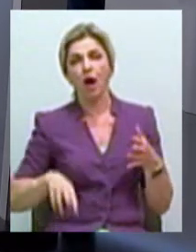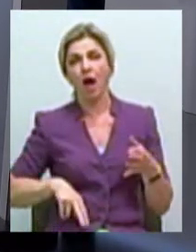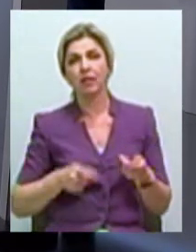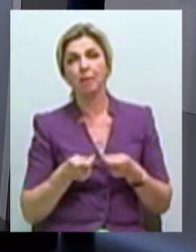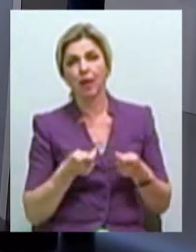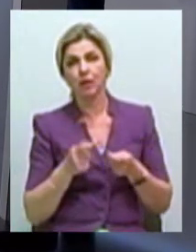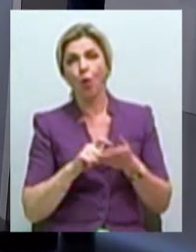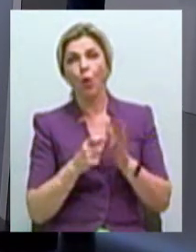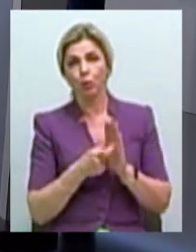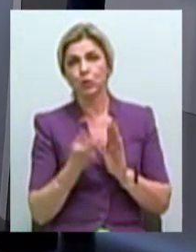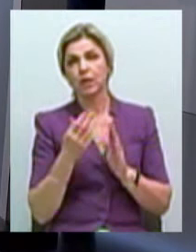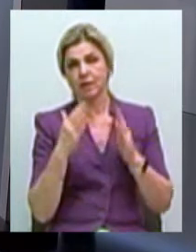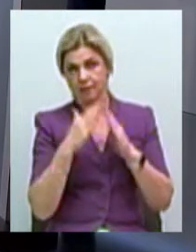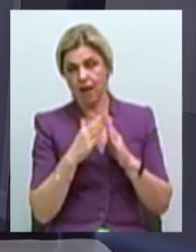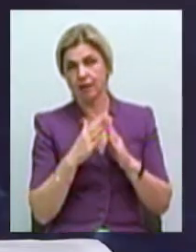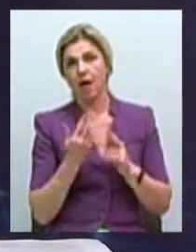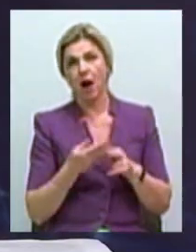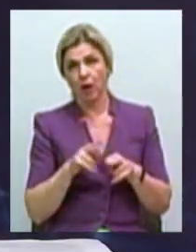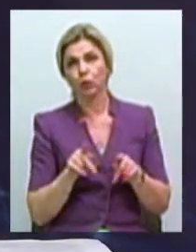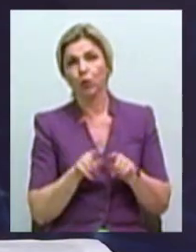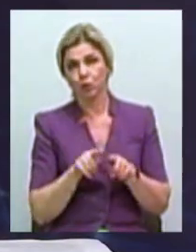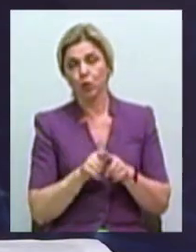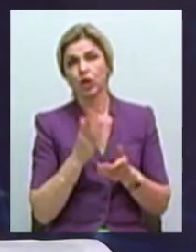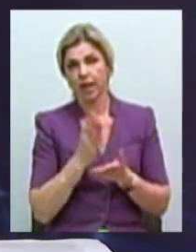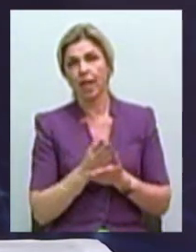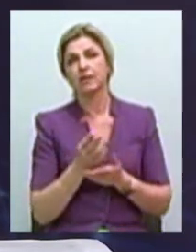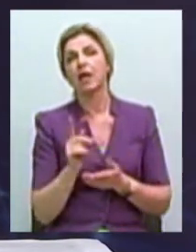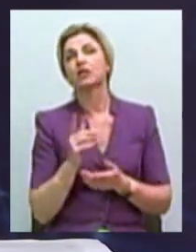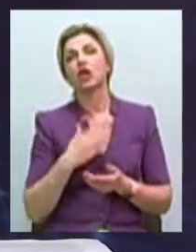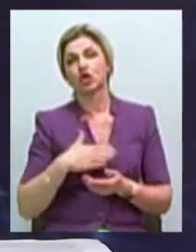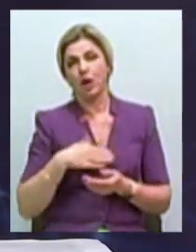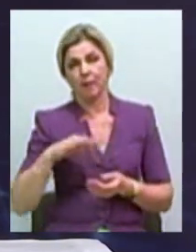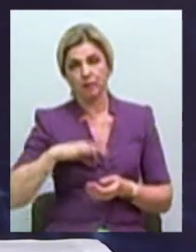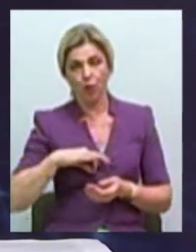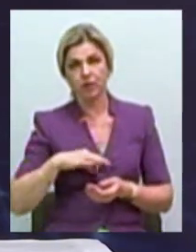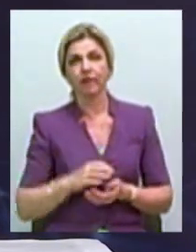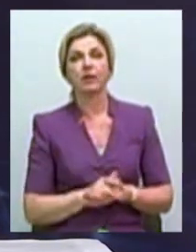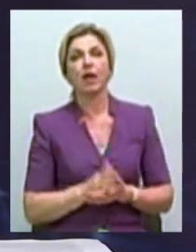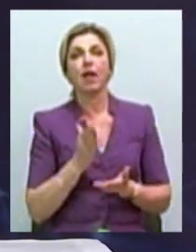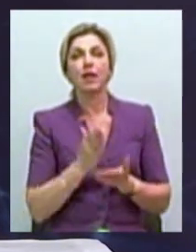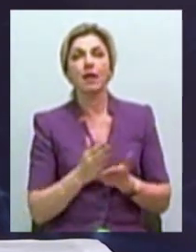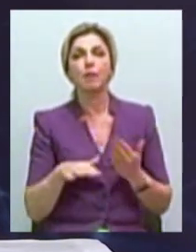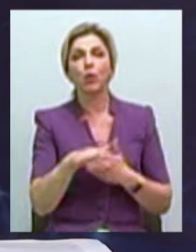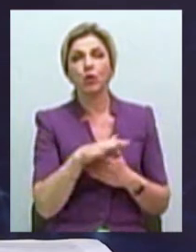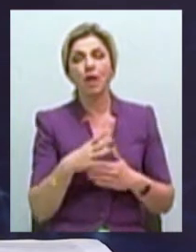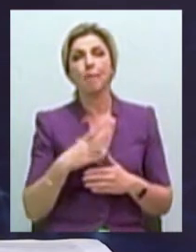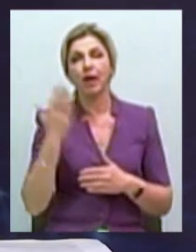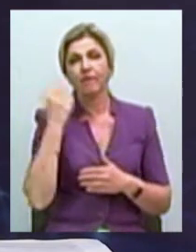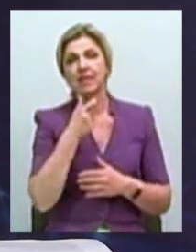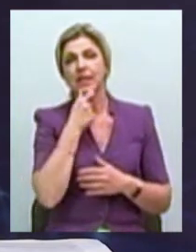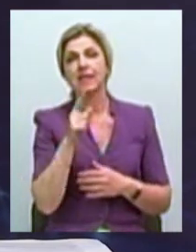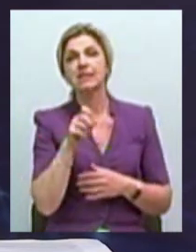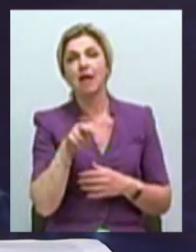цьому зданні, який в принципі тоже є для чого использовать. Євні пространство бывшого зрительного зала,